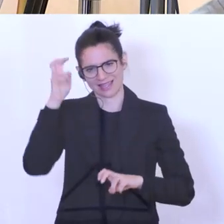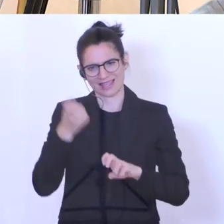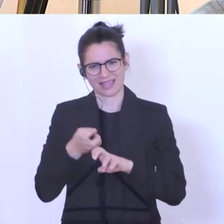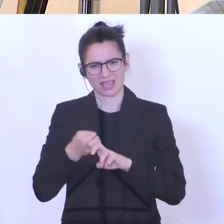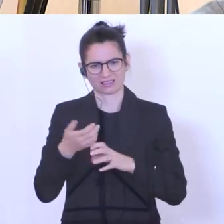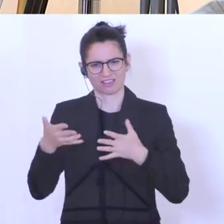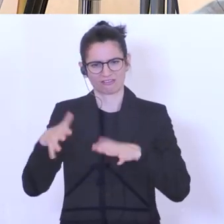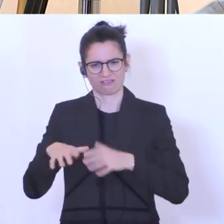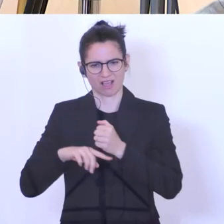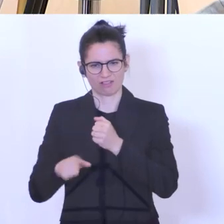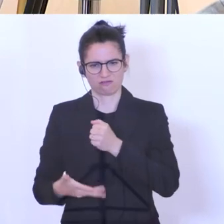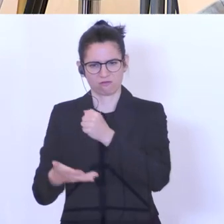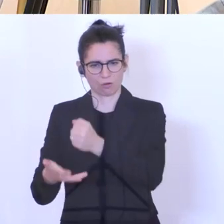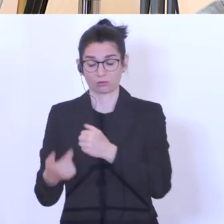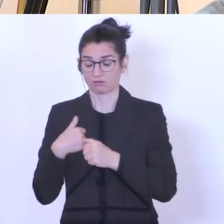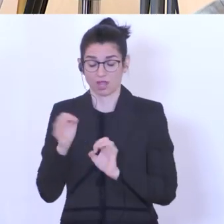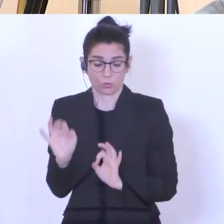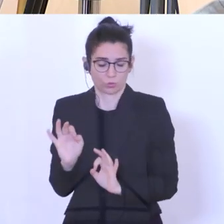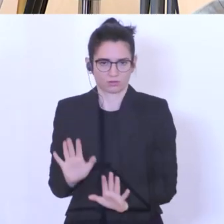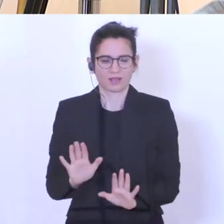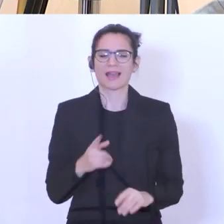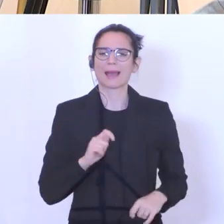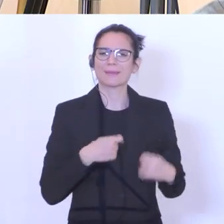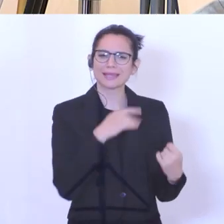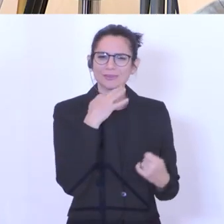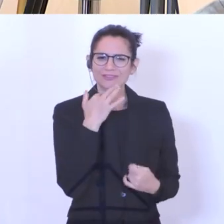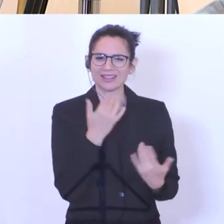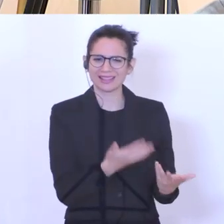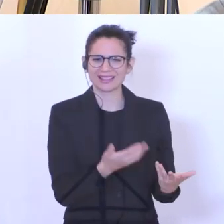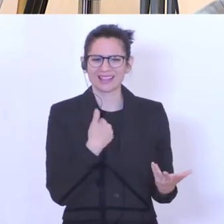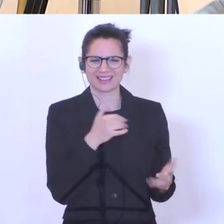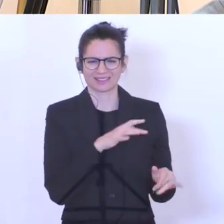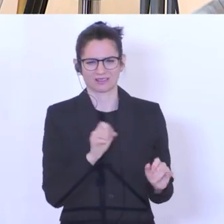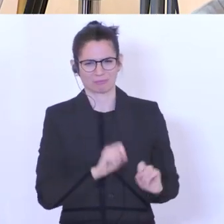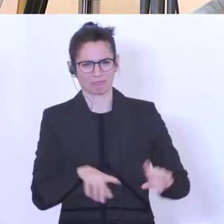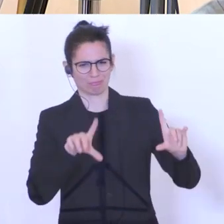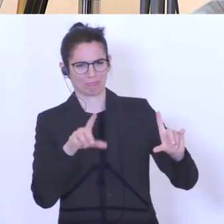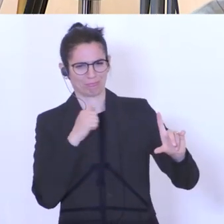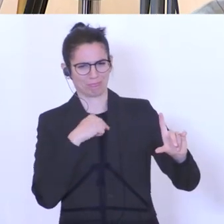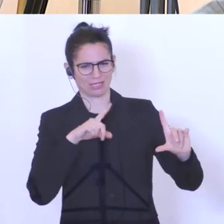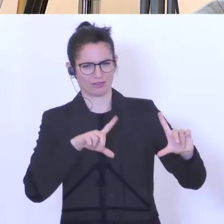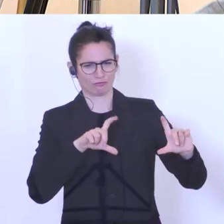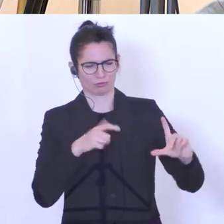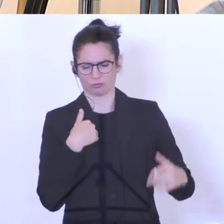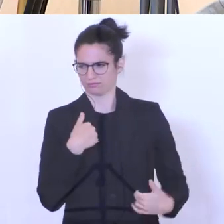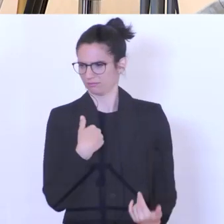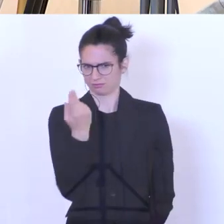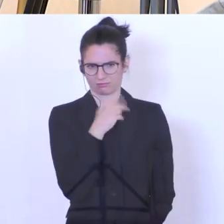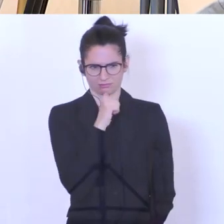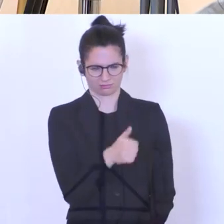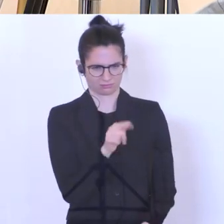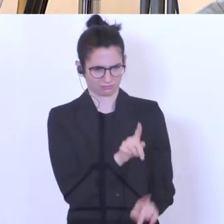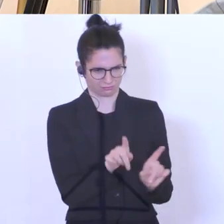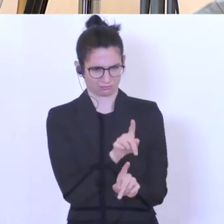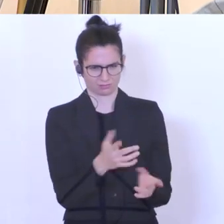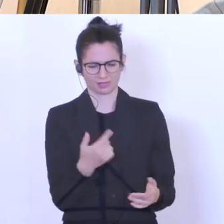Der wird nicht in Frage gestellt von niemandem, aber es gibt ganz viele, die sagen, die Inszenierung war für Sie vollkommen unverständlich. Halten